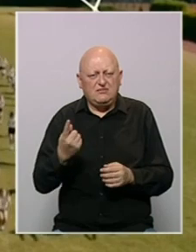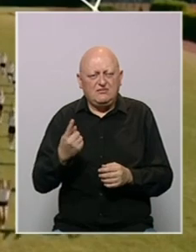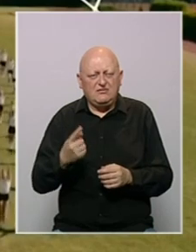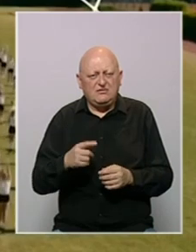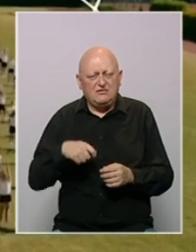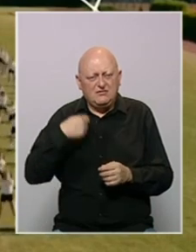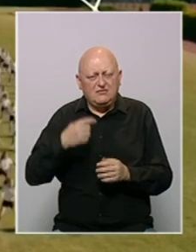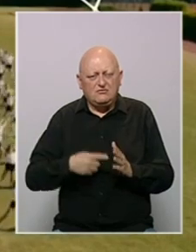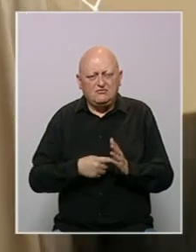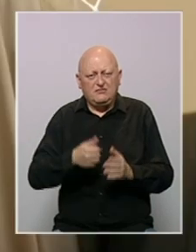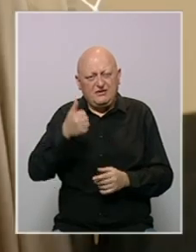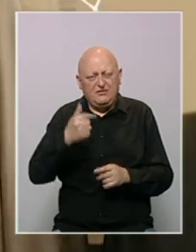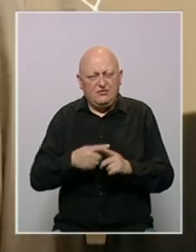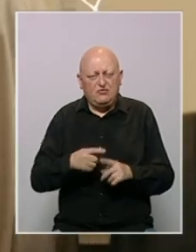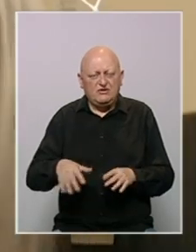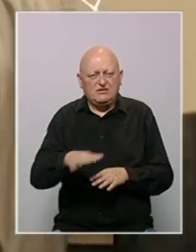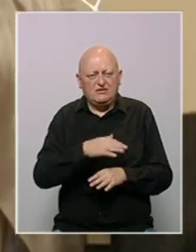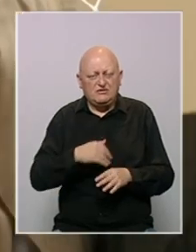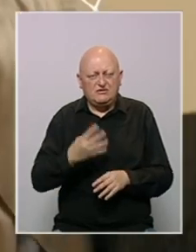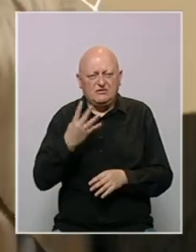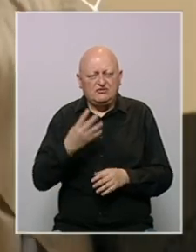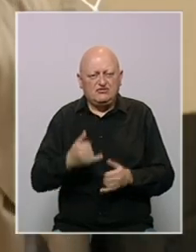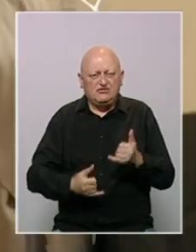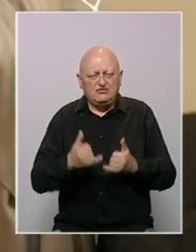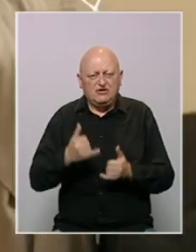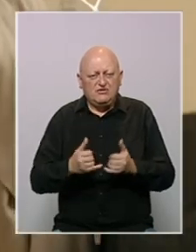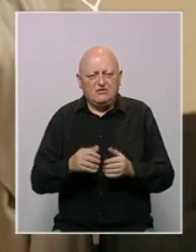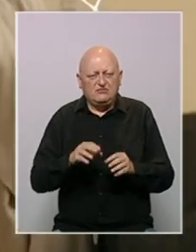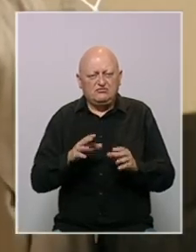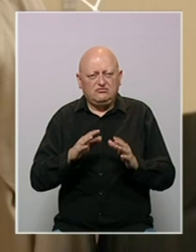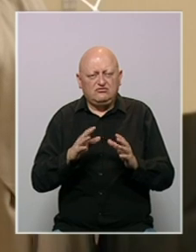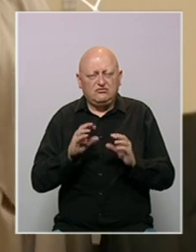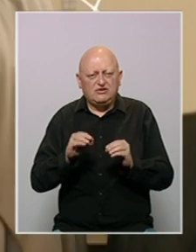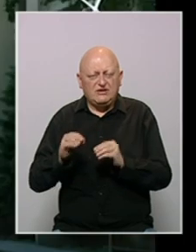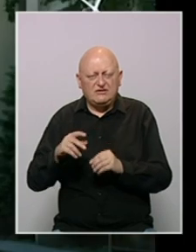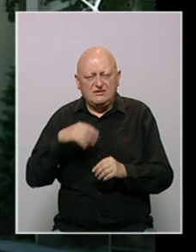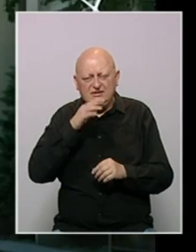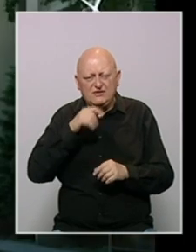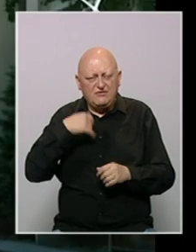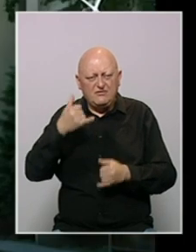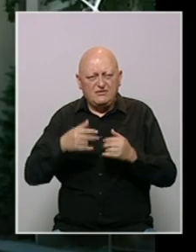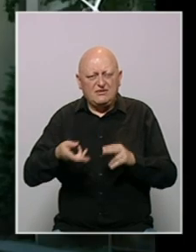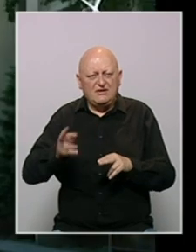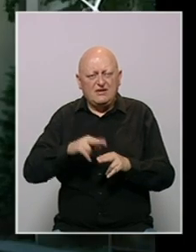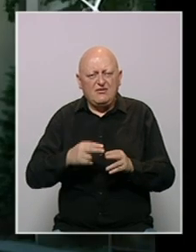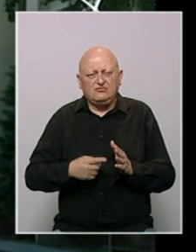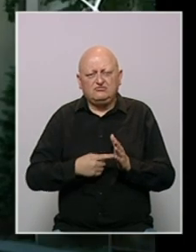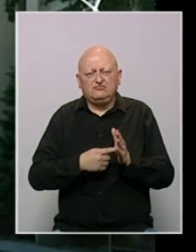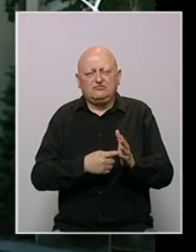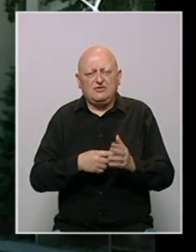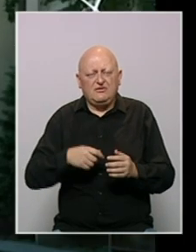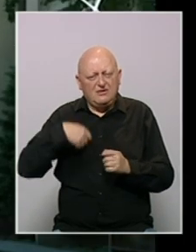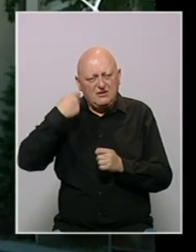premjerno prikazani film iz regije u četiri takmičarske selekcije Sarevo film festivalu učiniti najvećom prezentacijom